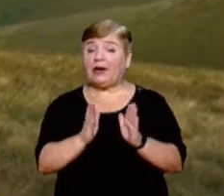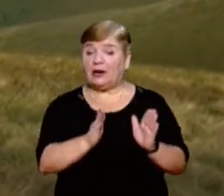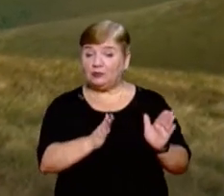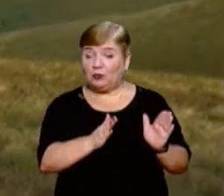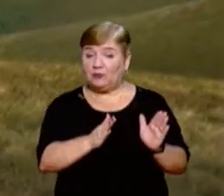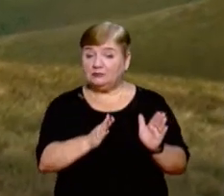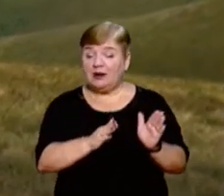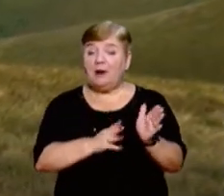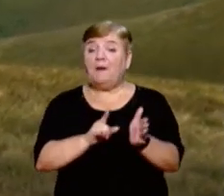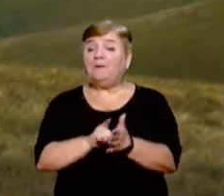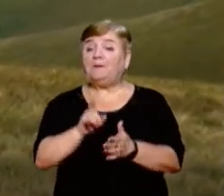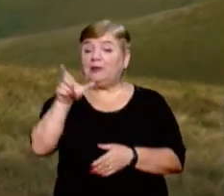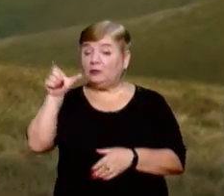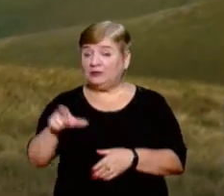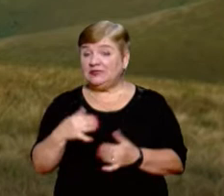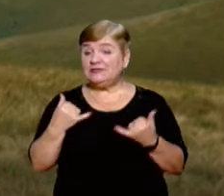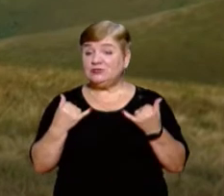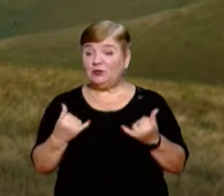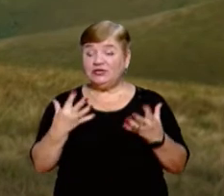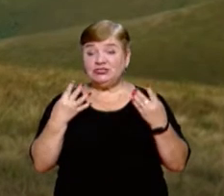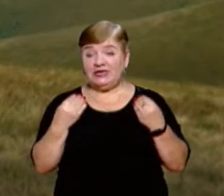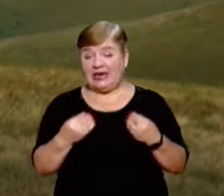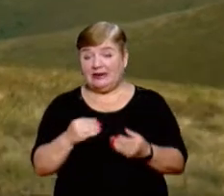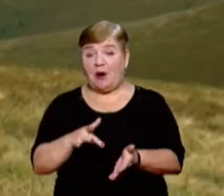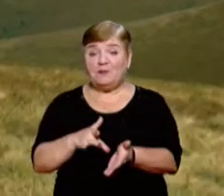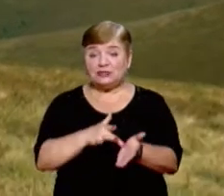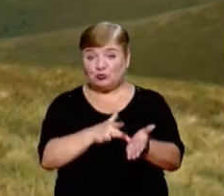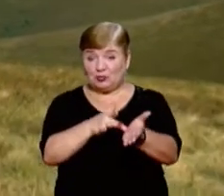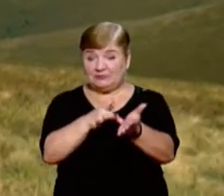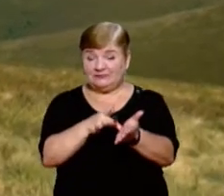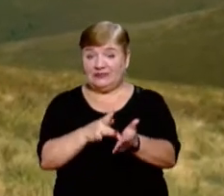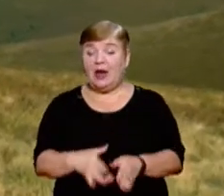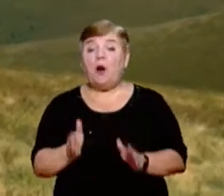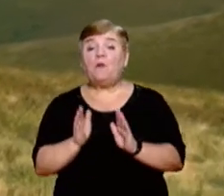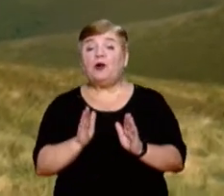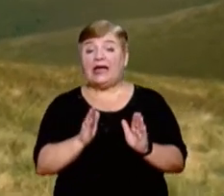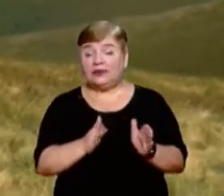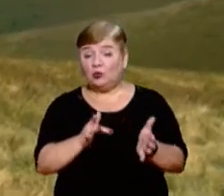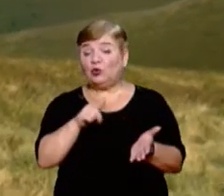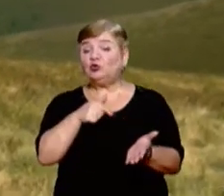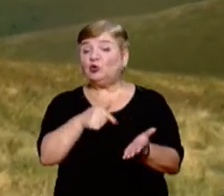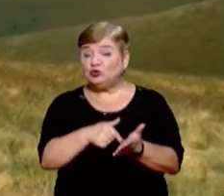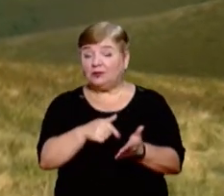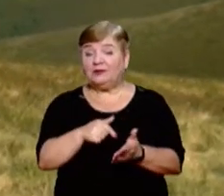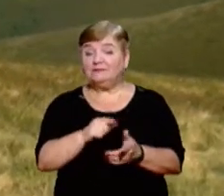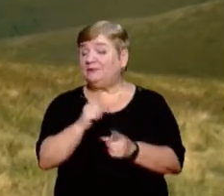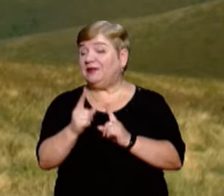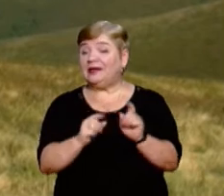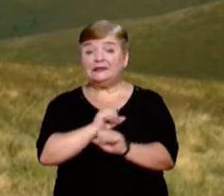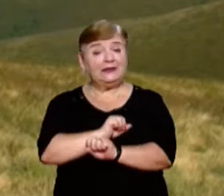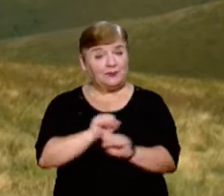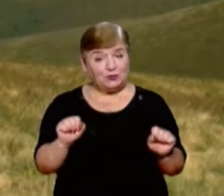пілоти повинні на сьогоднішній день пройти певний маршрут. Значить, порядок точок міняти не можна. Є також